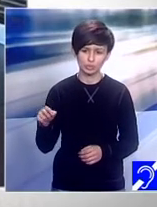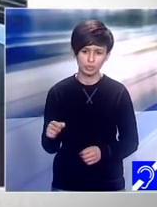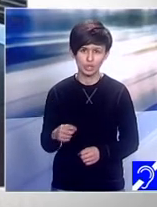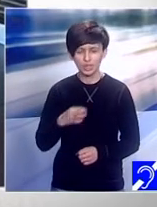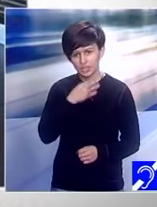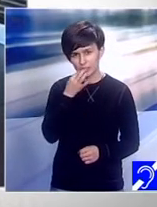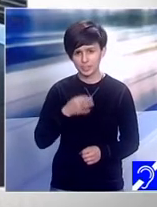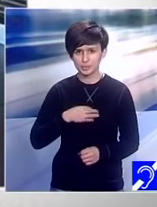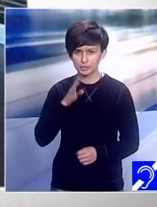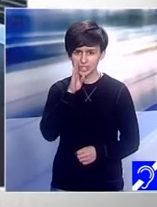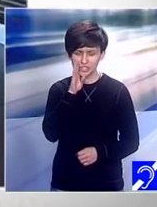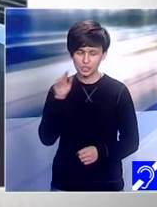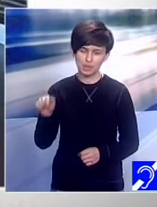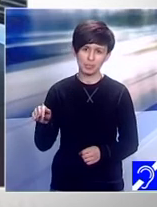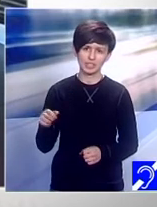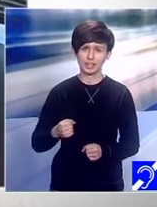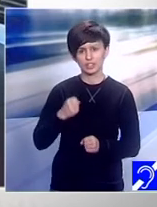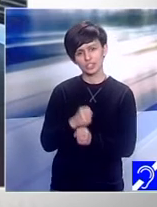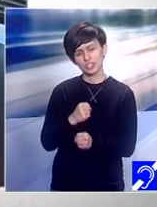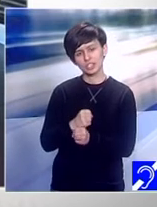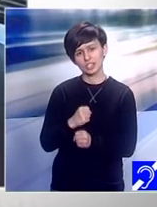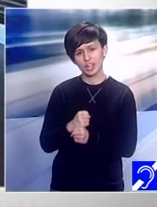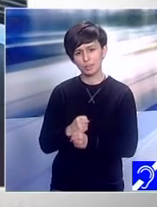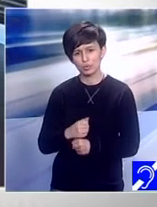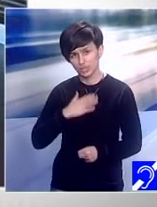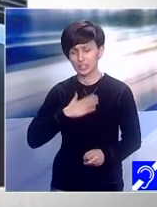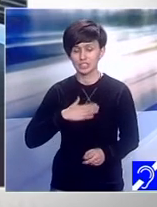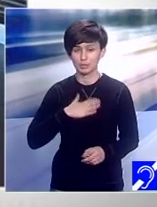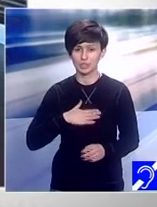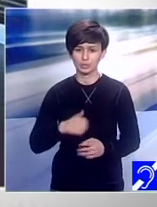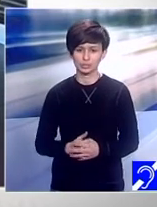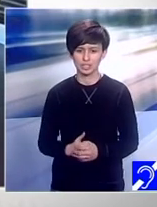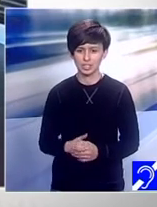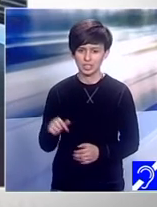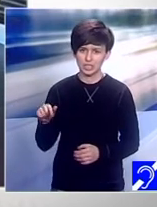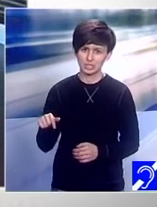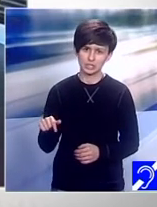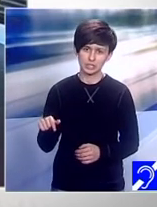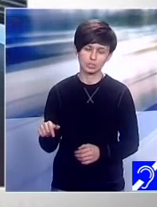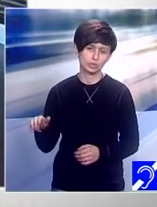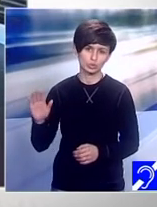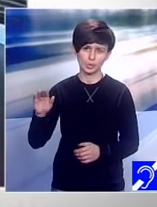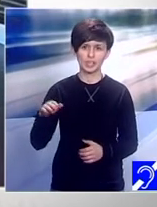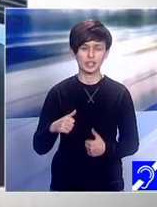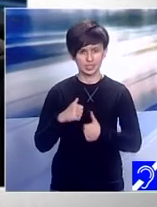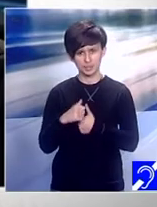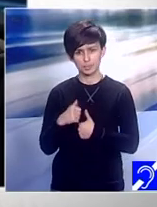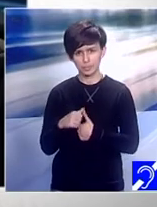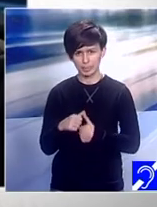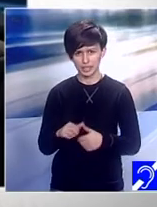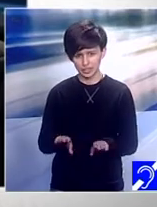la cooperativă mai ai colegi cu care ai păstrat legătura de atunci da